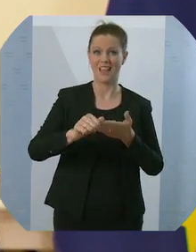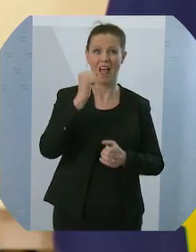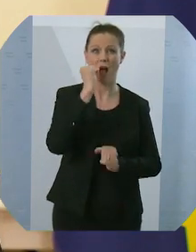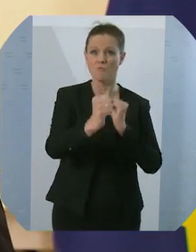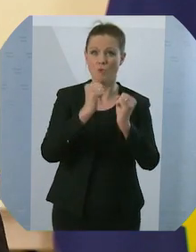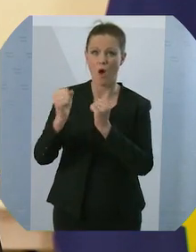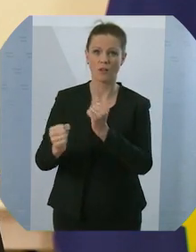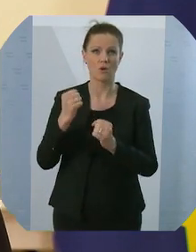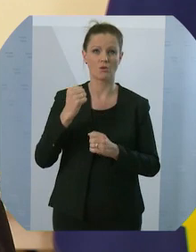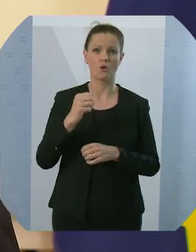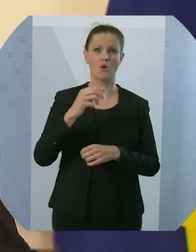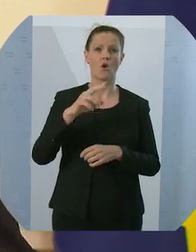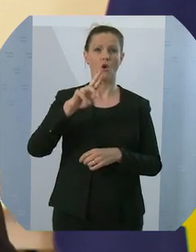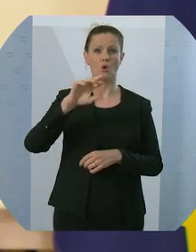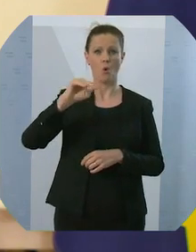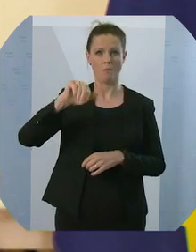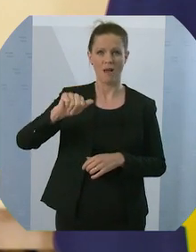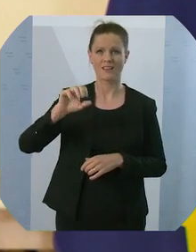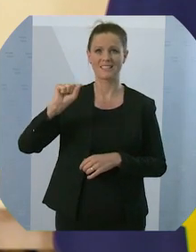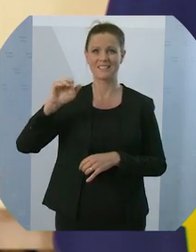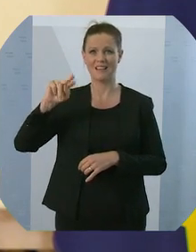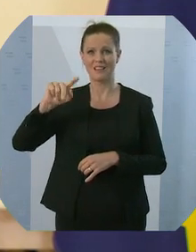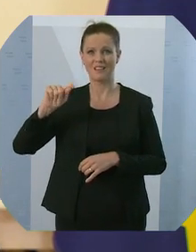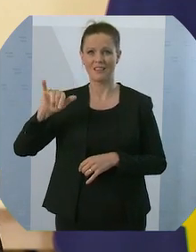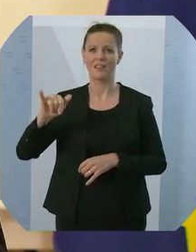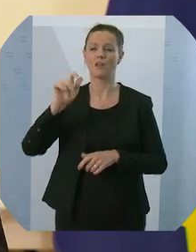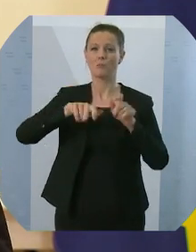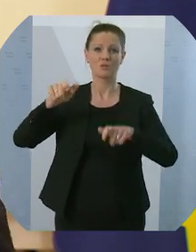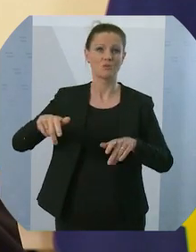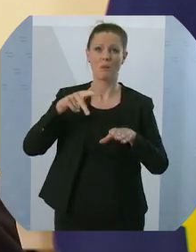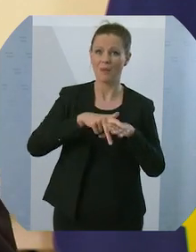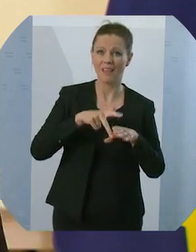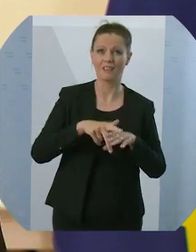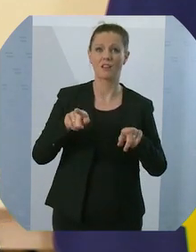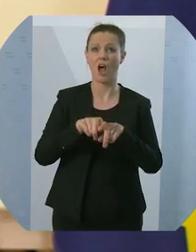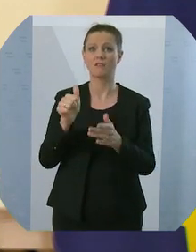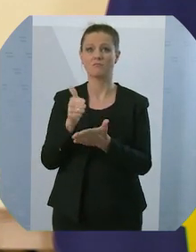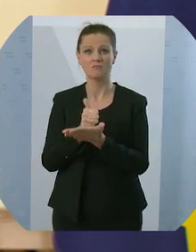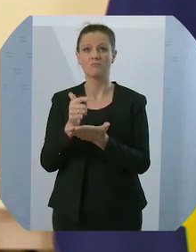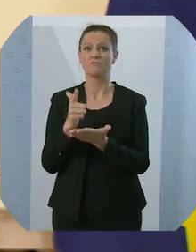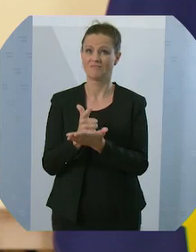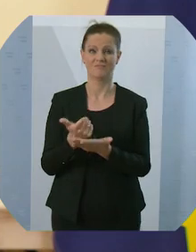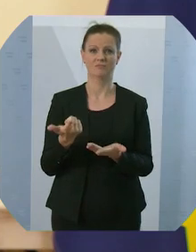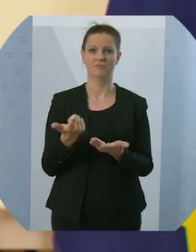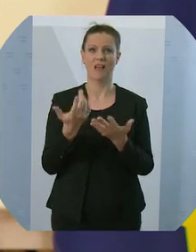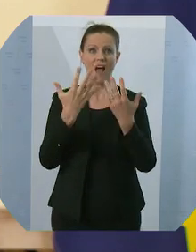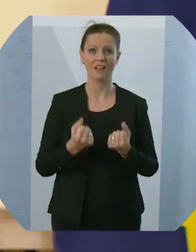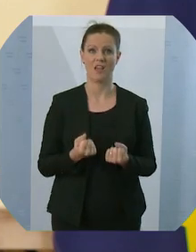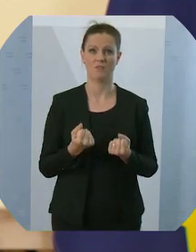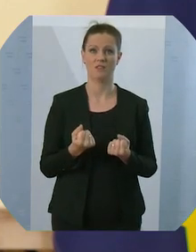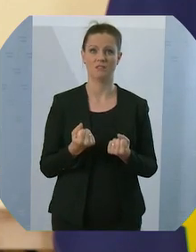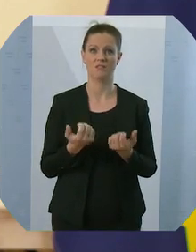Sinti, von Behinderten, von Homosexuellen ist alles das Ergebnis eines blinden,